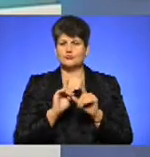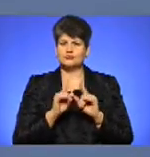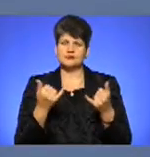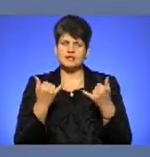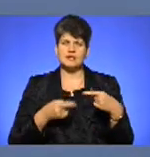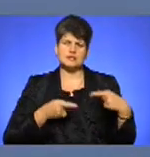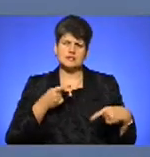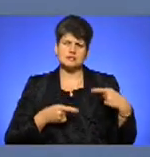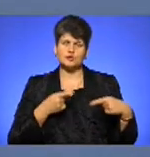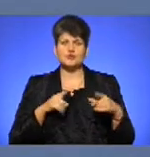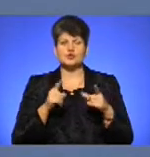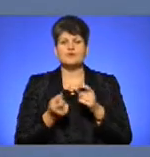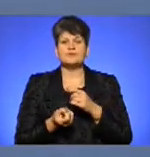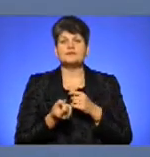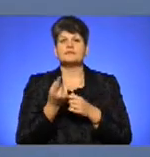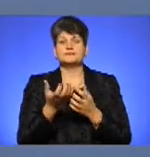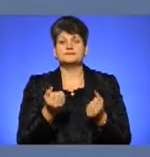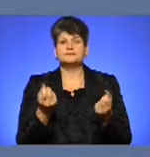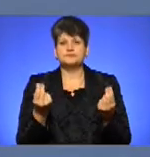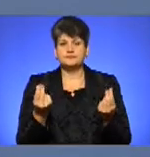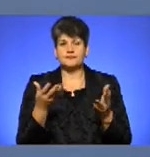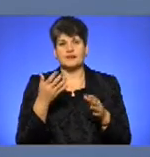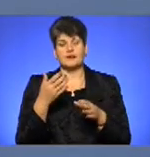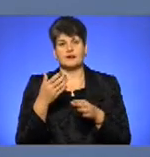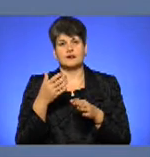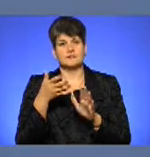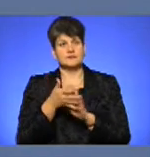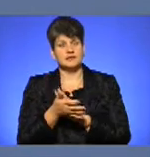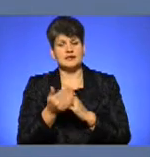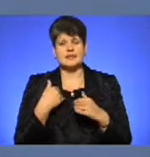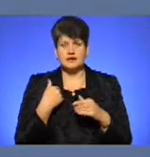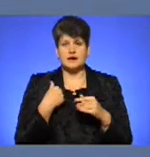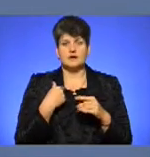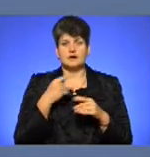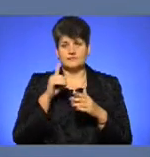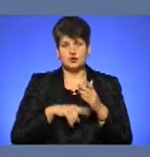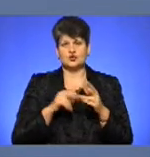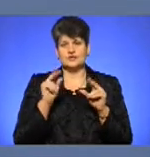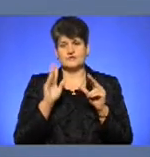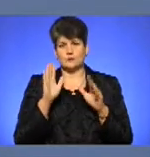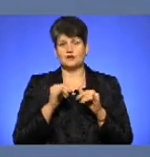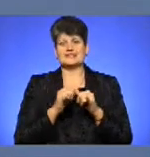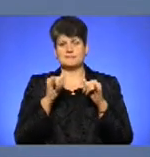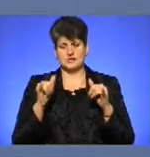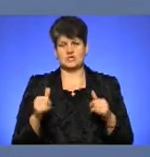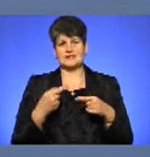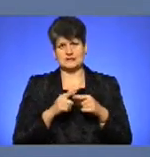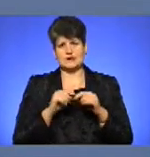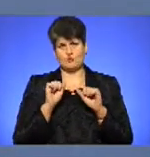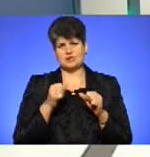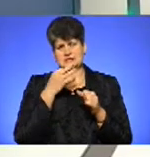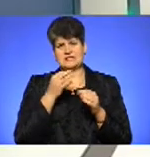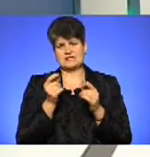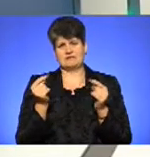дискусії про джерела надходження фінансів і видатки. Я переконаний, що цифра буде збільшена. Тобто це можна сказати з великою